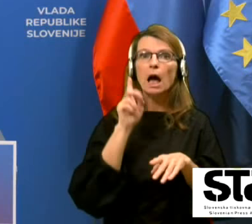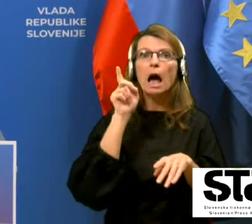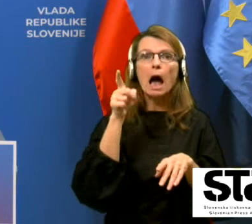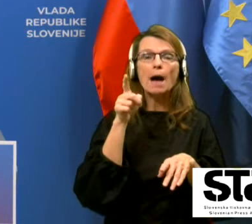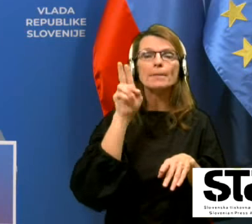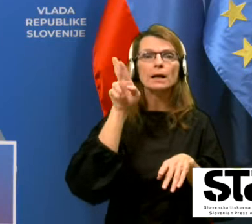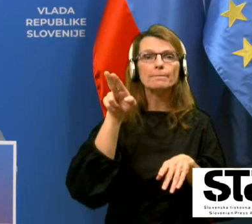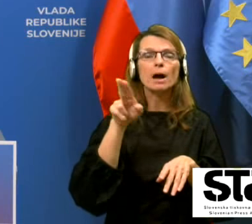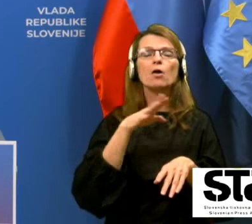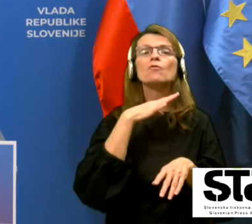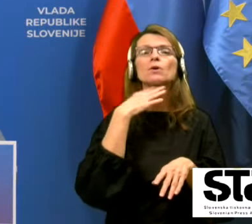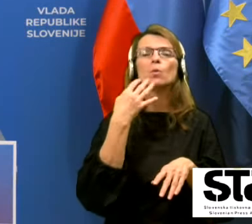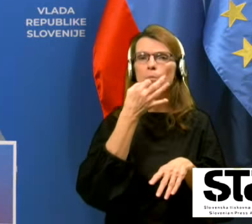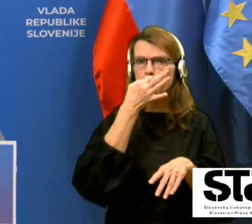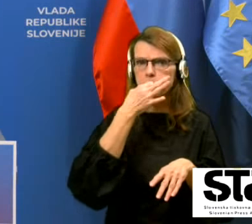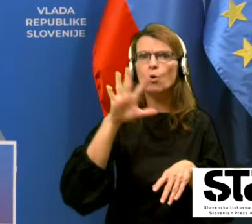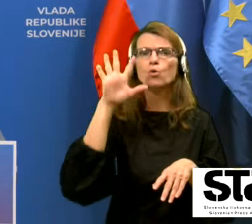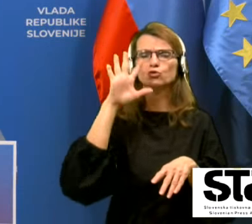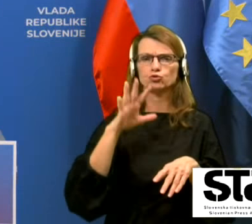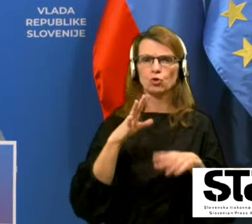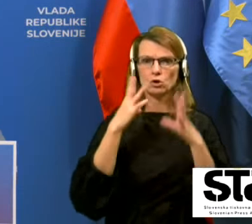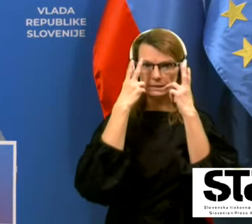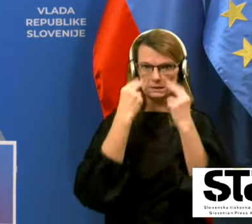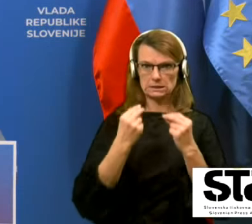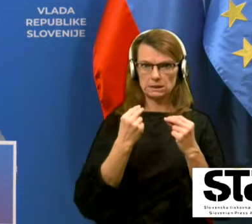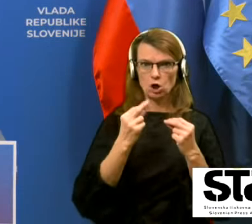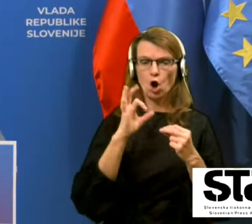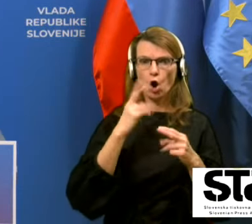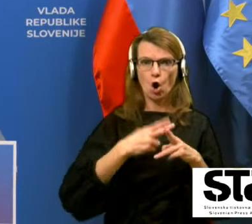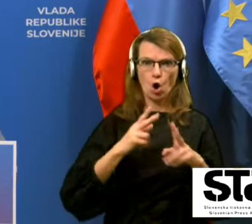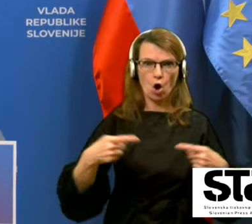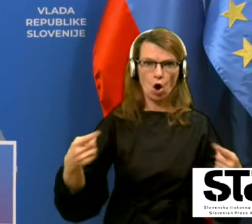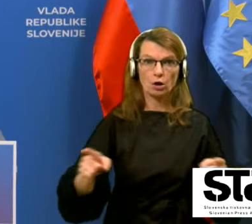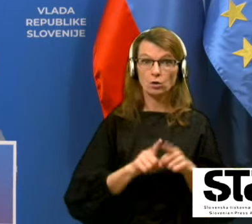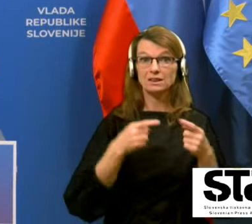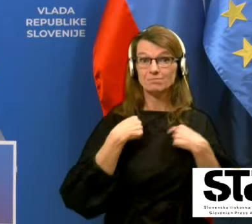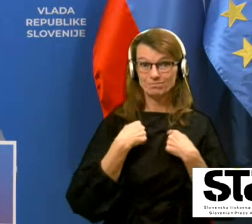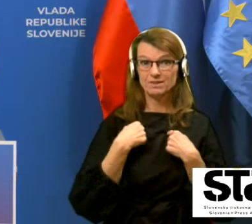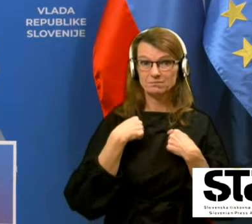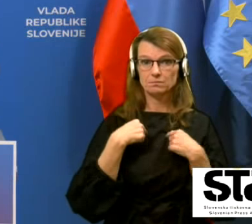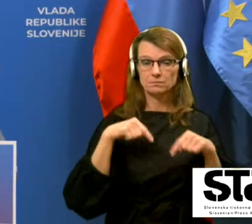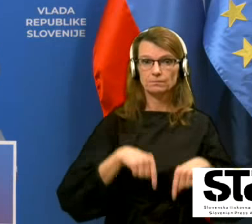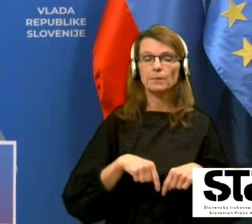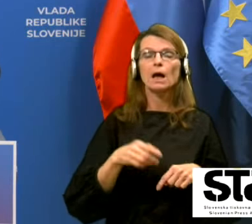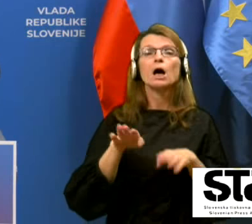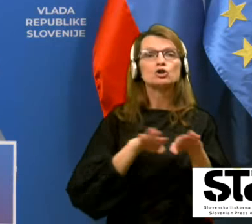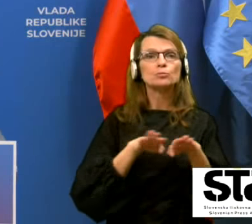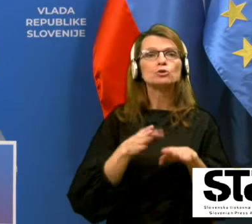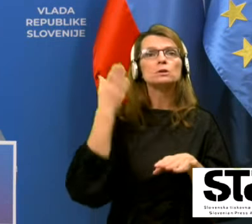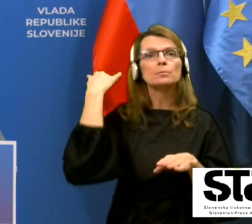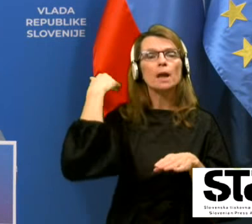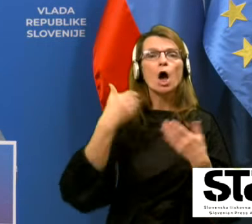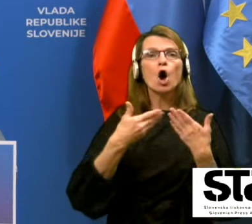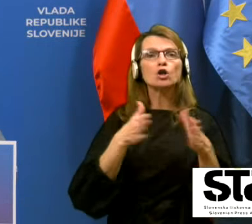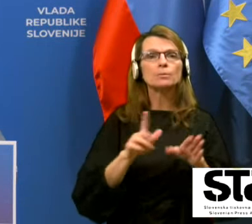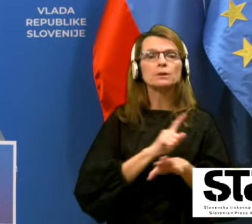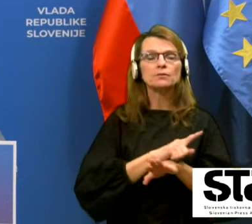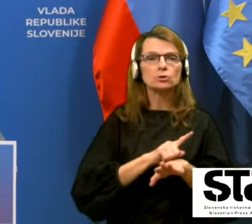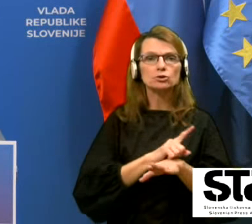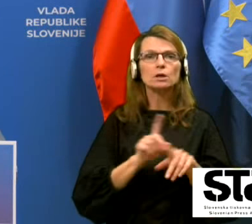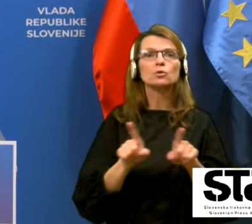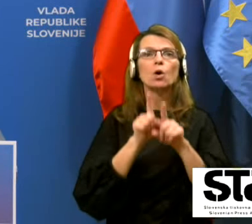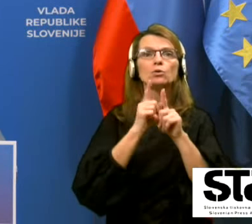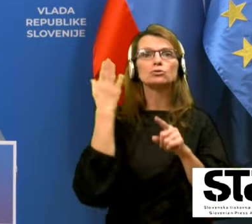bistveno boljšo epidemiološko sliko, kot jo imamo mi. Smučišča so bila odprta v času, ko so bile odprte tudi